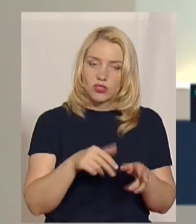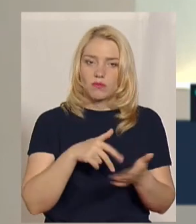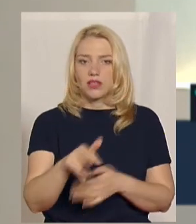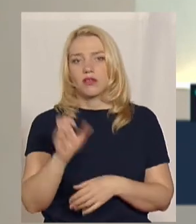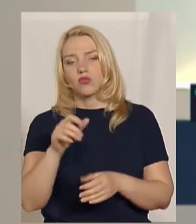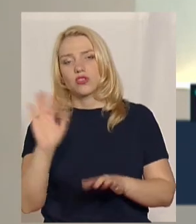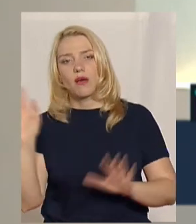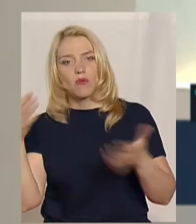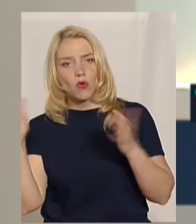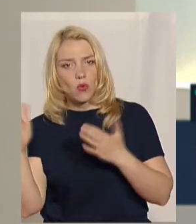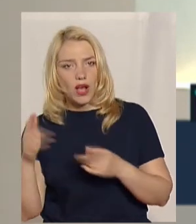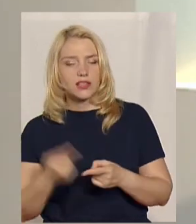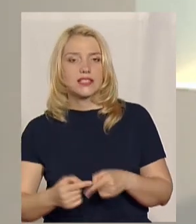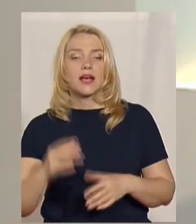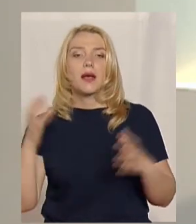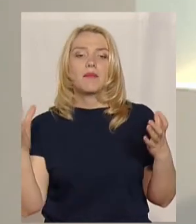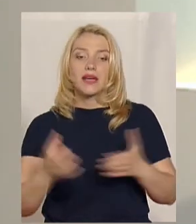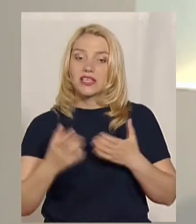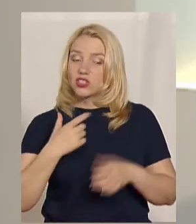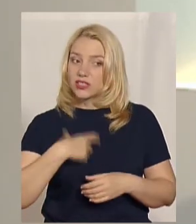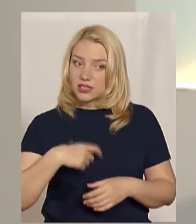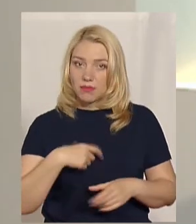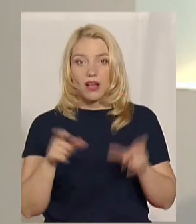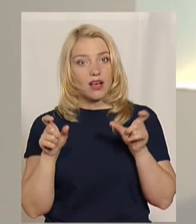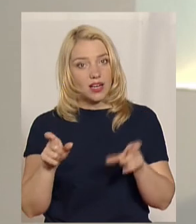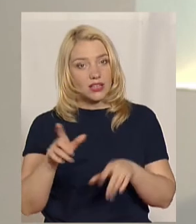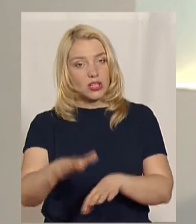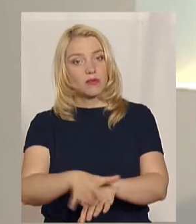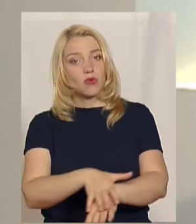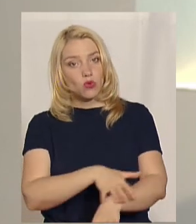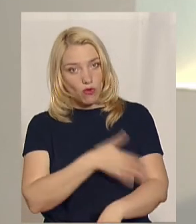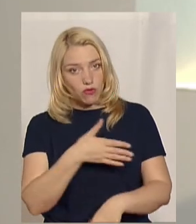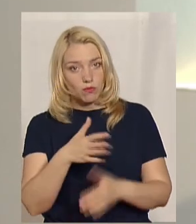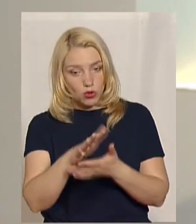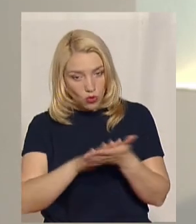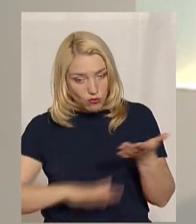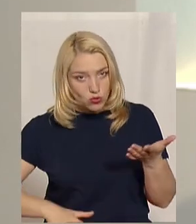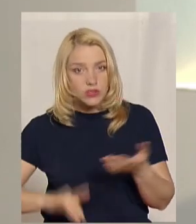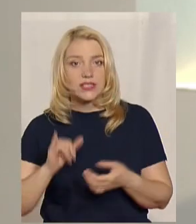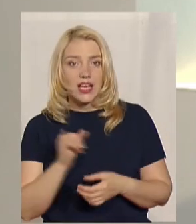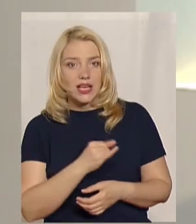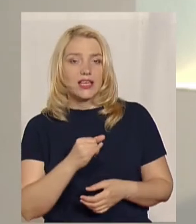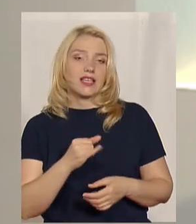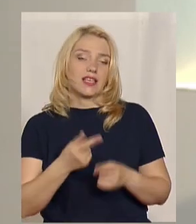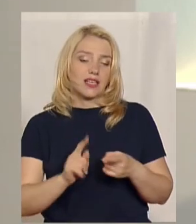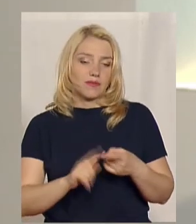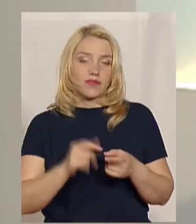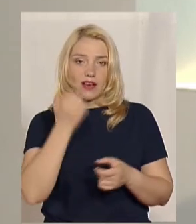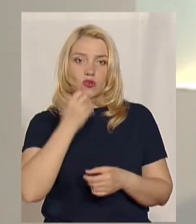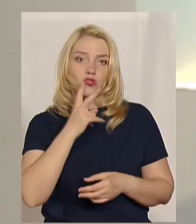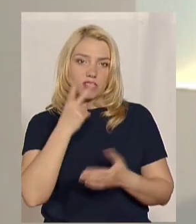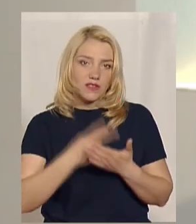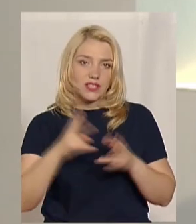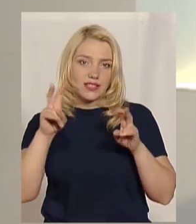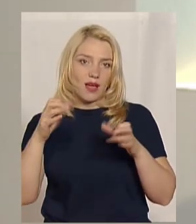прогулятися. Але бережіть себе. Карантин продовжується. Дякую, що дивитесь суспільне. До зустрічі